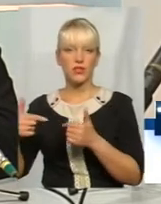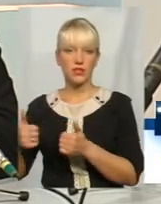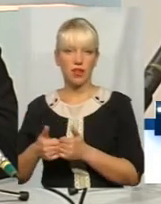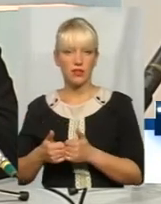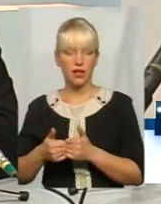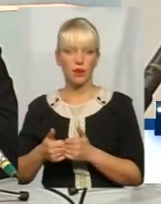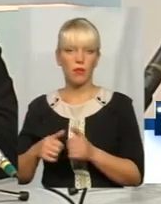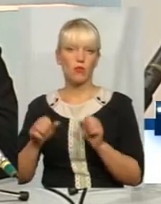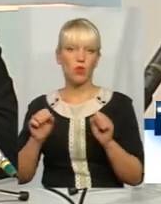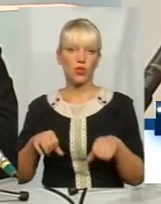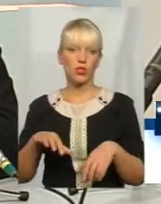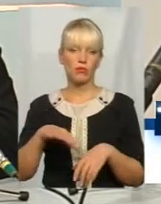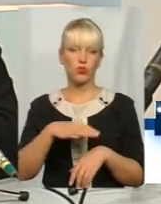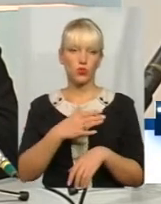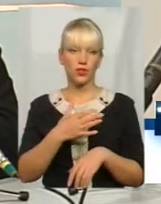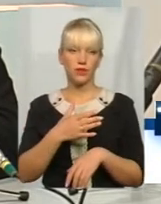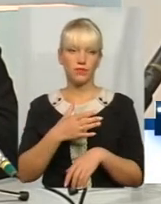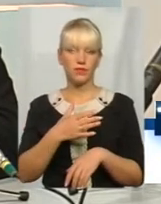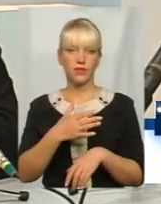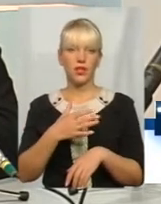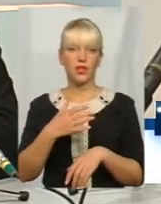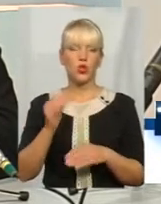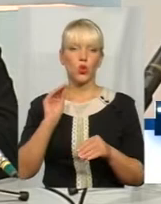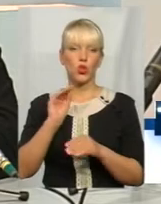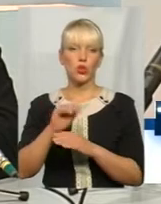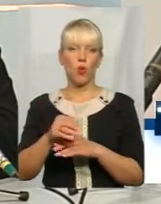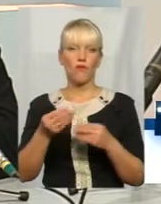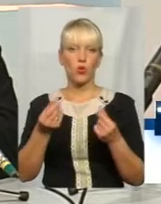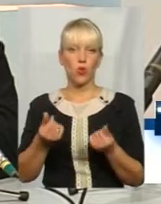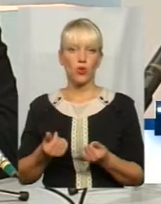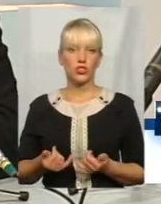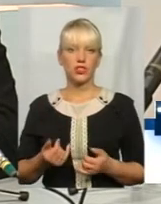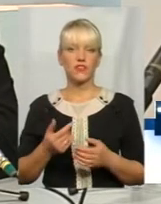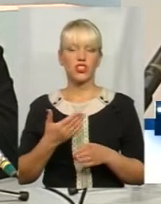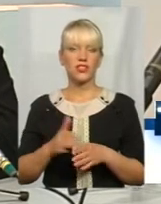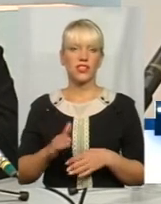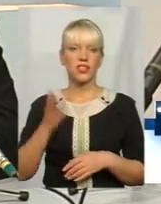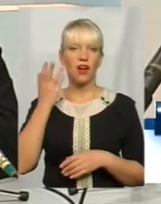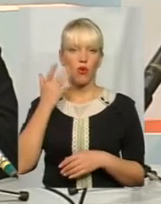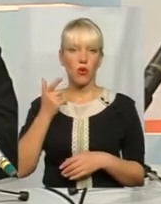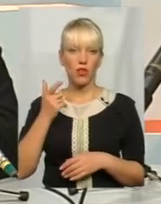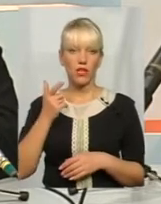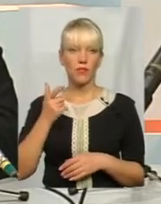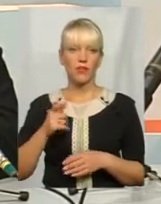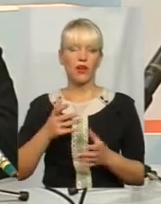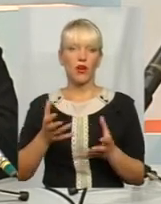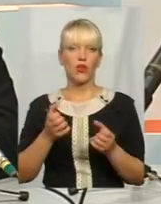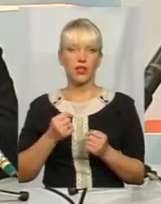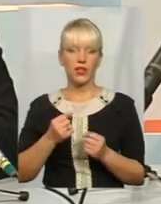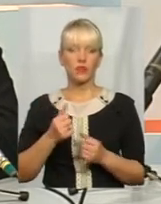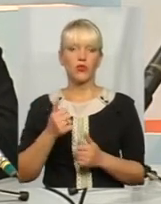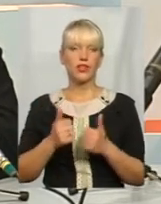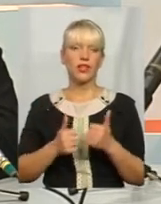можуть бути ще додаткові кошти в частині, коли вони отримують гранти